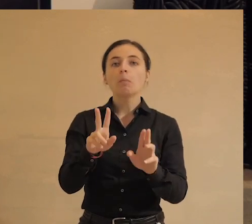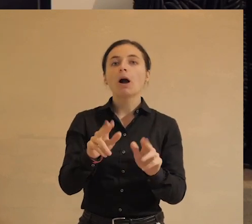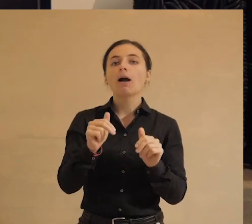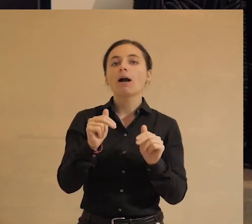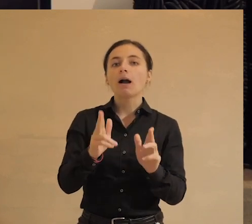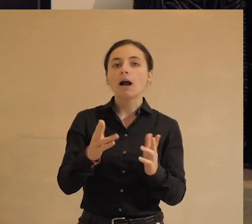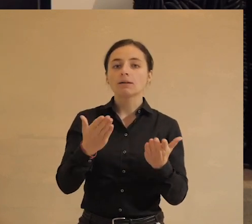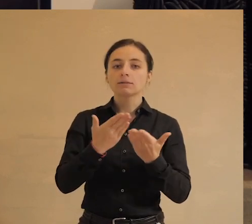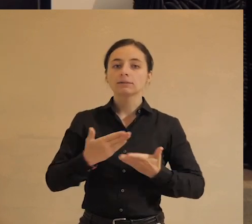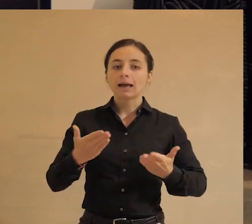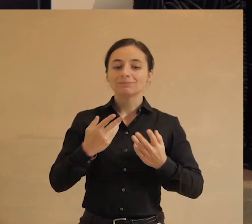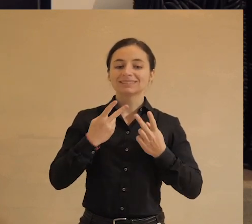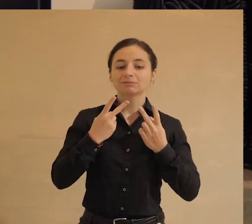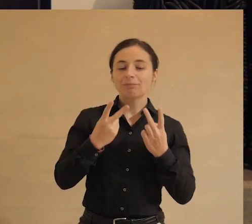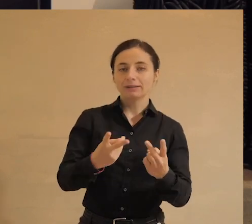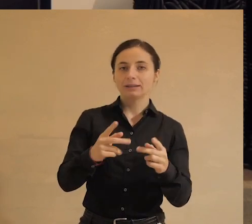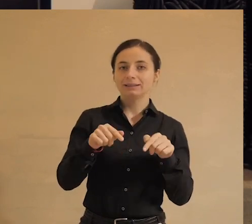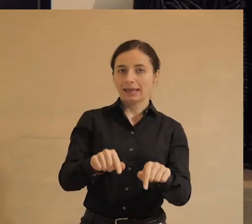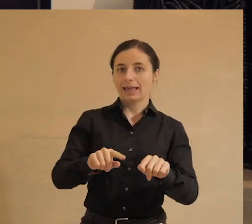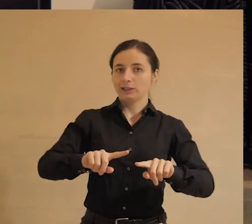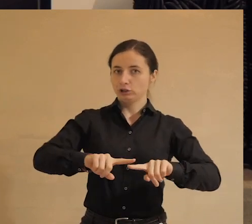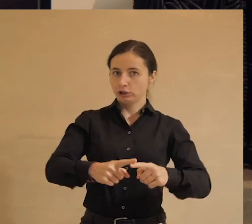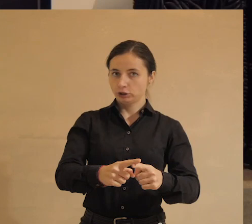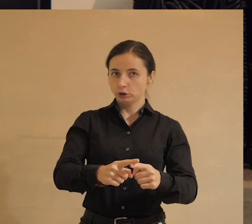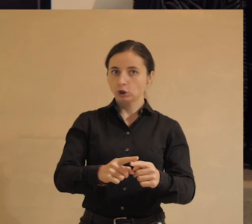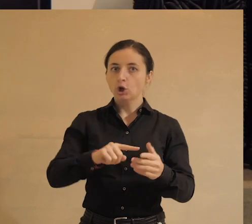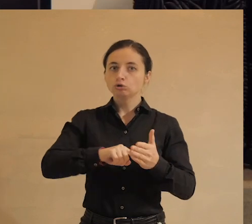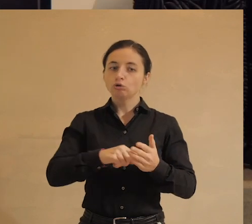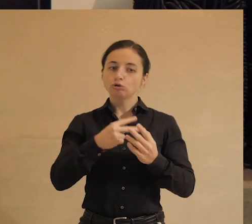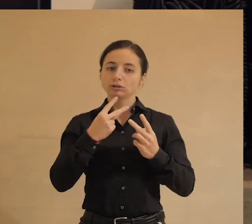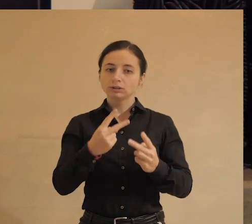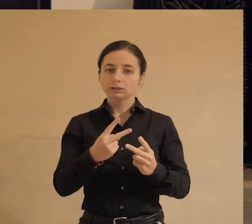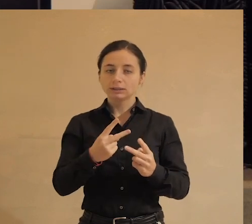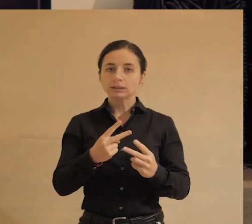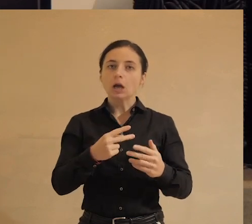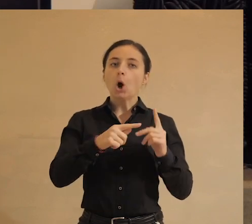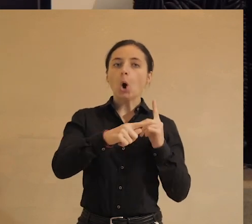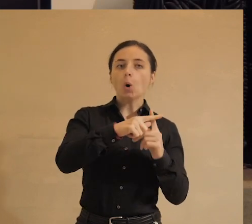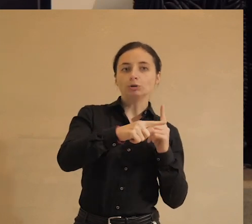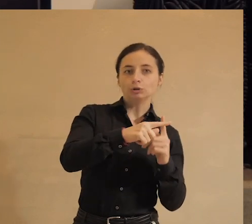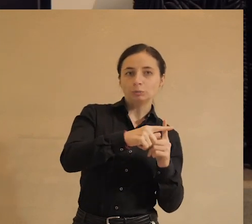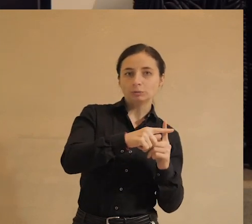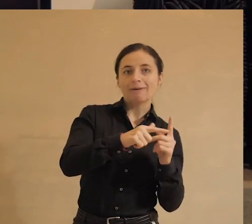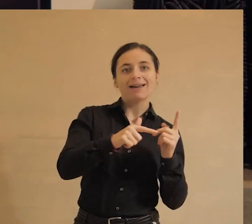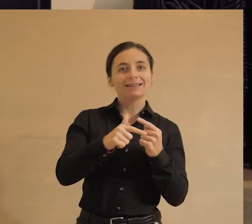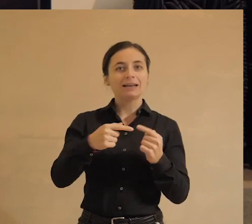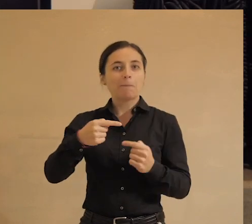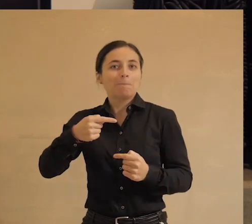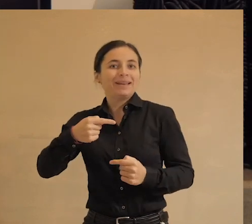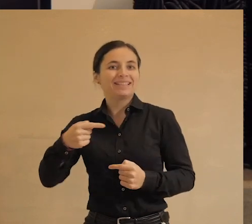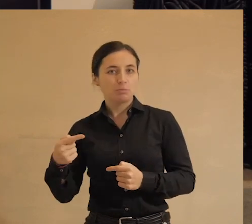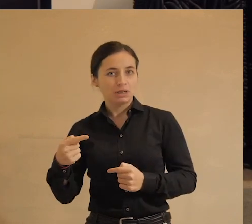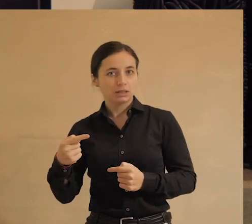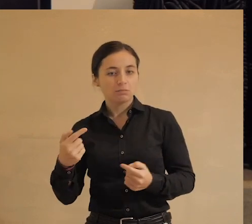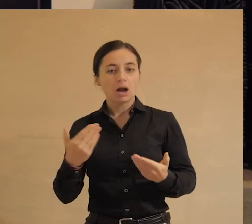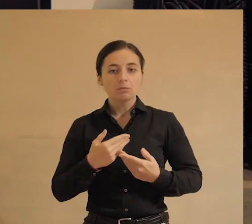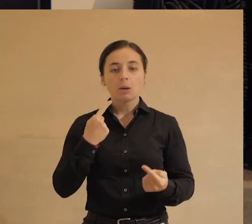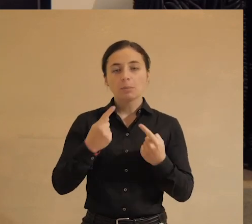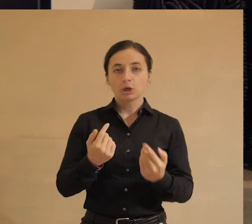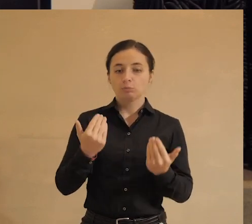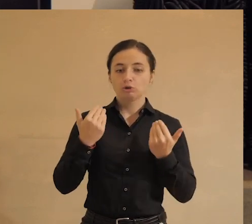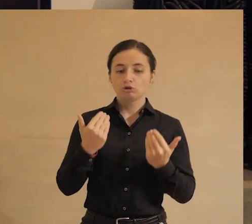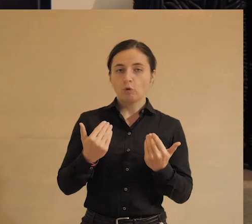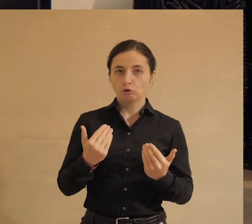нам смотреть на эти технологии с точки зрения технооптимизма или технопессимизма, мы и поговорим на нашей